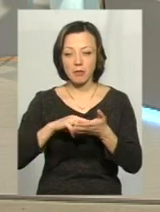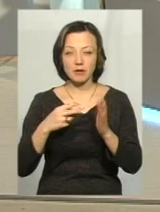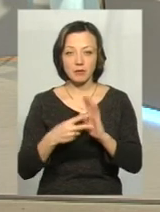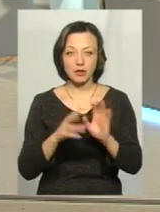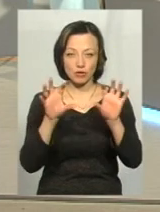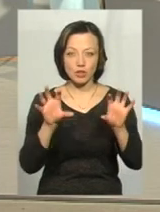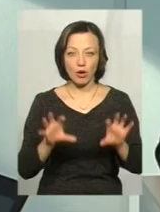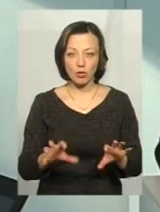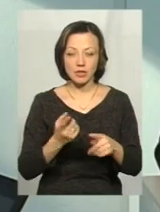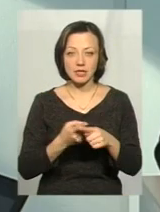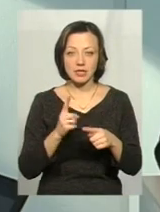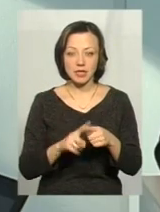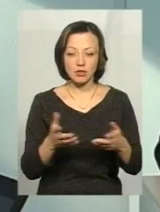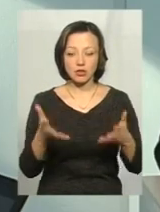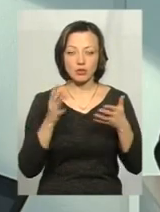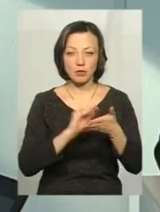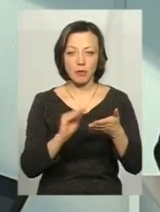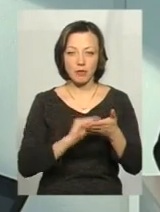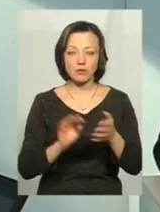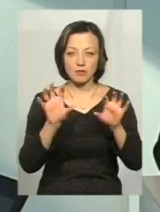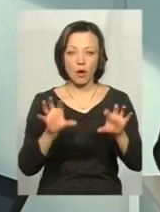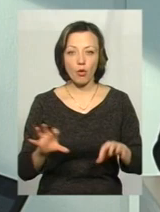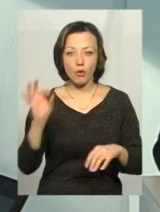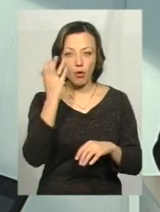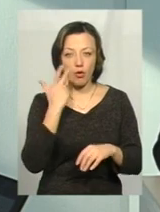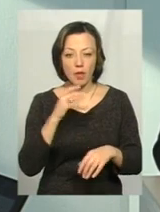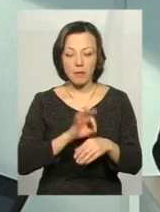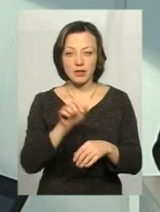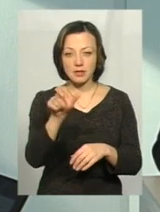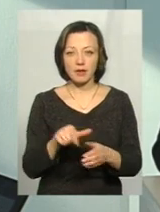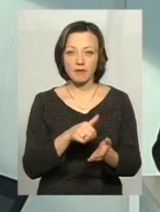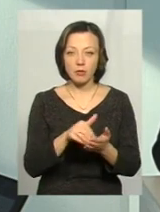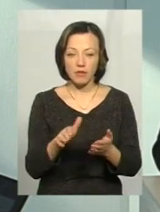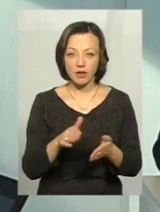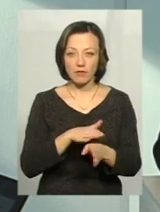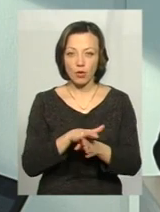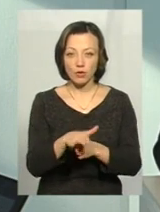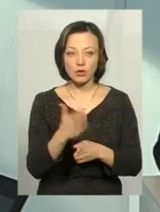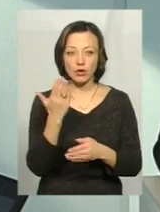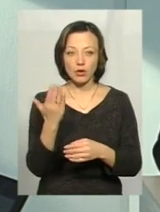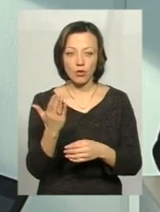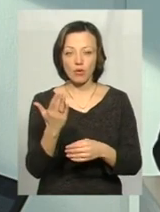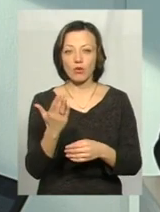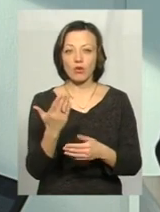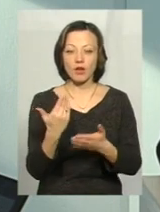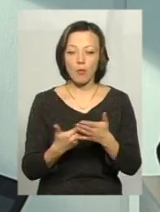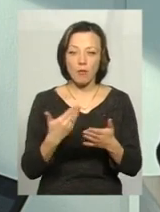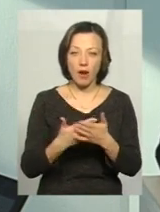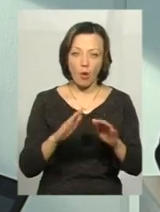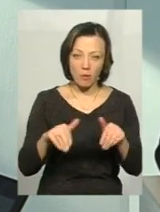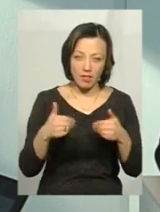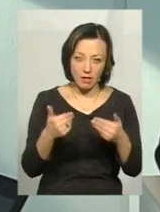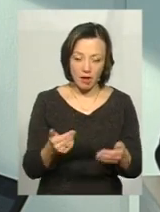нормам законодавства. Це є чітко прописано в законі, коли пацієнт відмовляється виконувати його на станови, коли